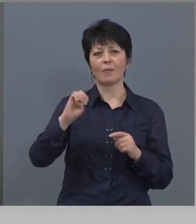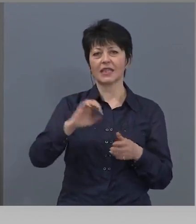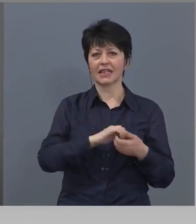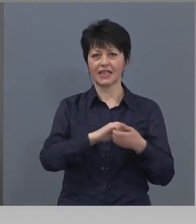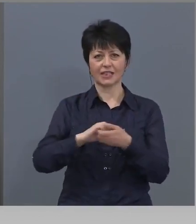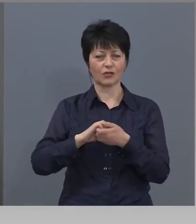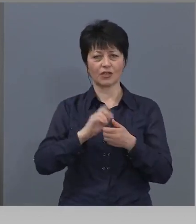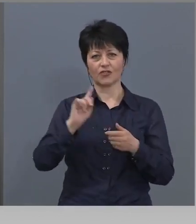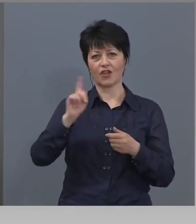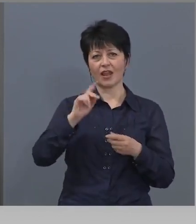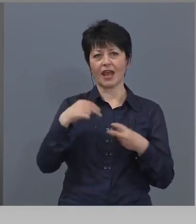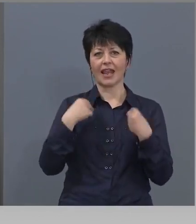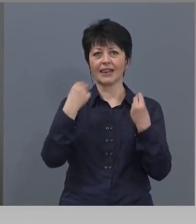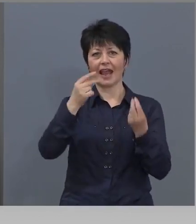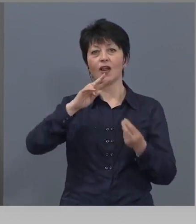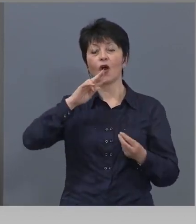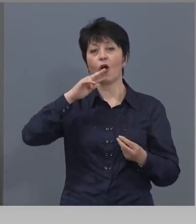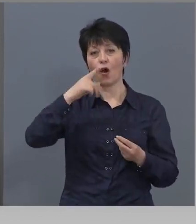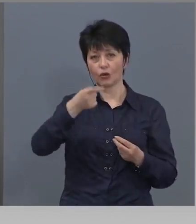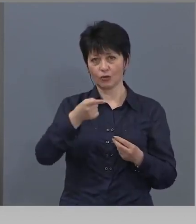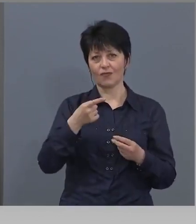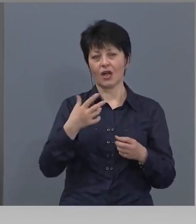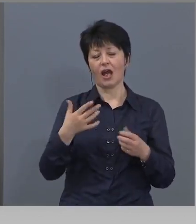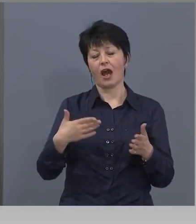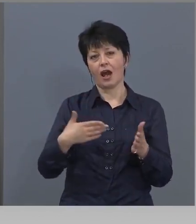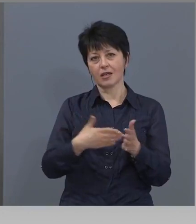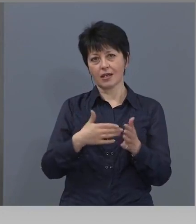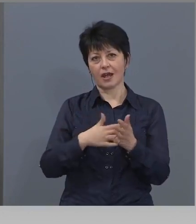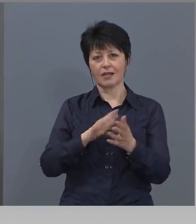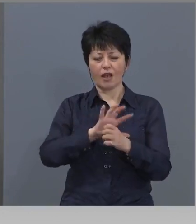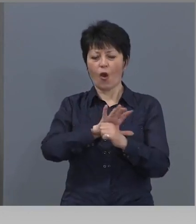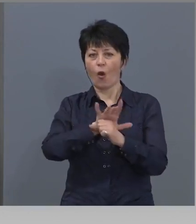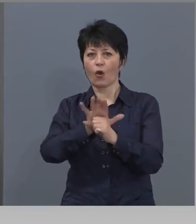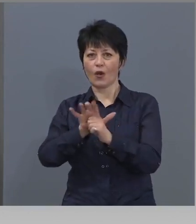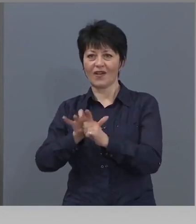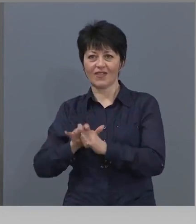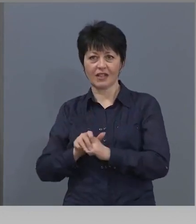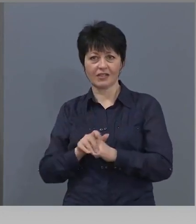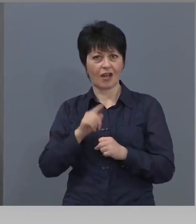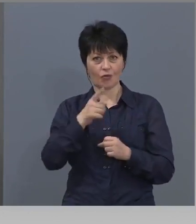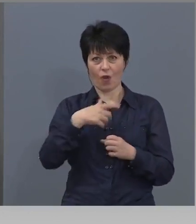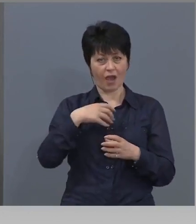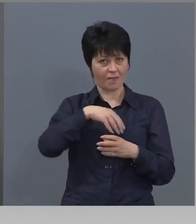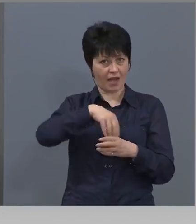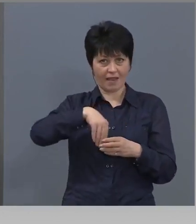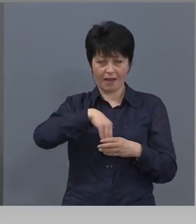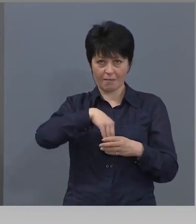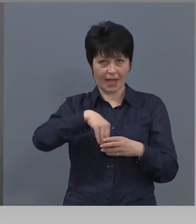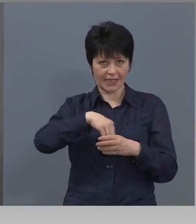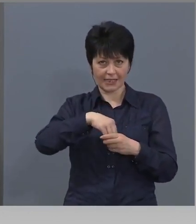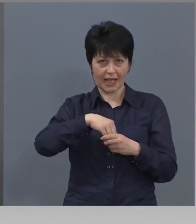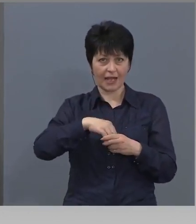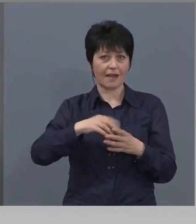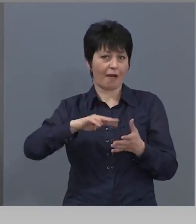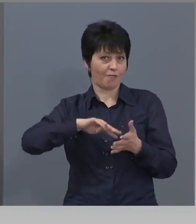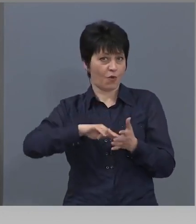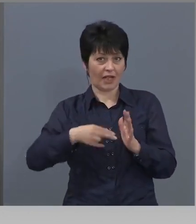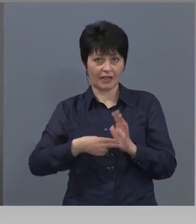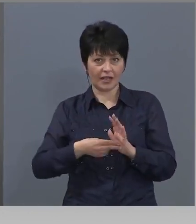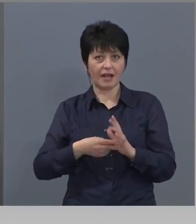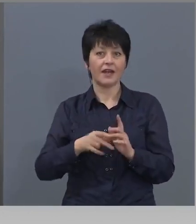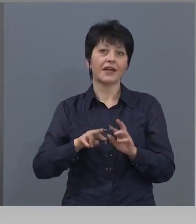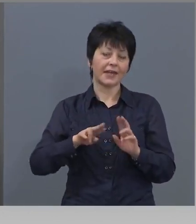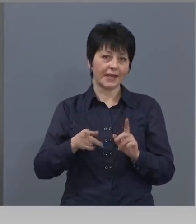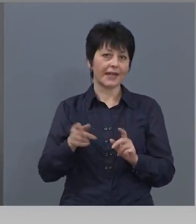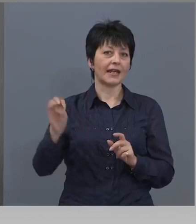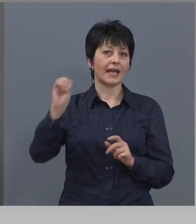коронавируса. Има ли някаква намесена политика, тук, както дочуха от нашите медици от штаба, или пък наистина Европейския